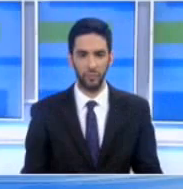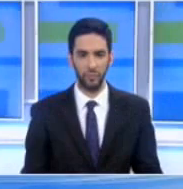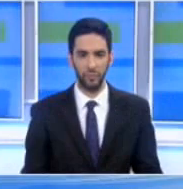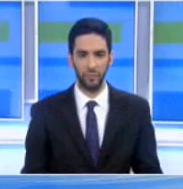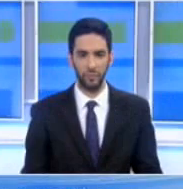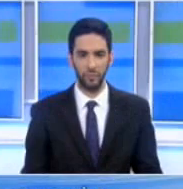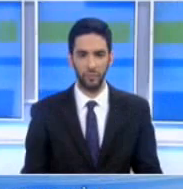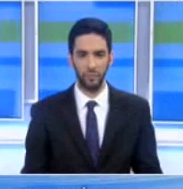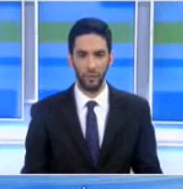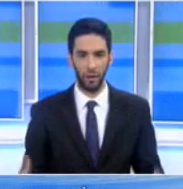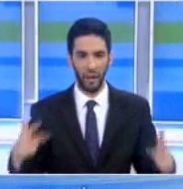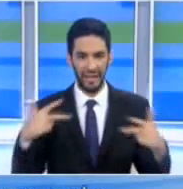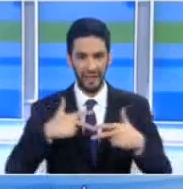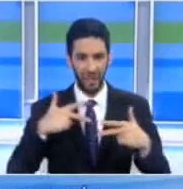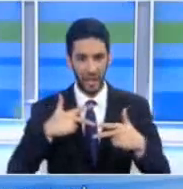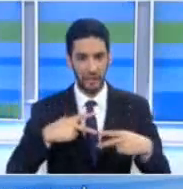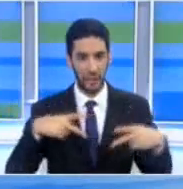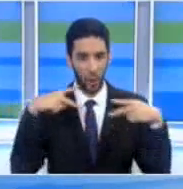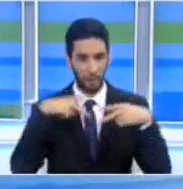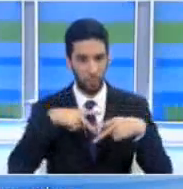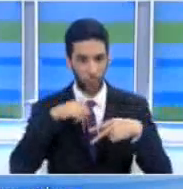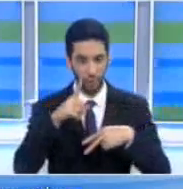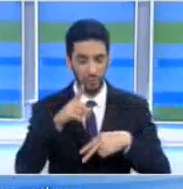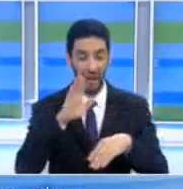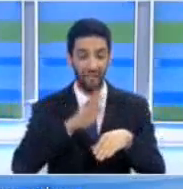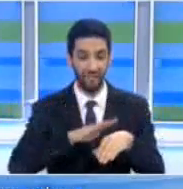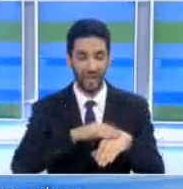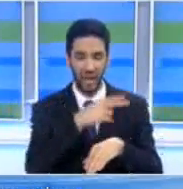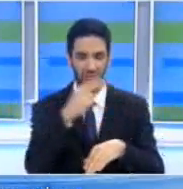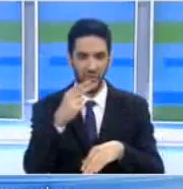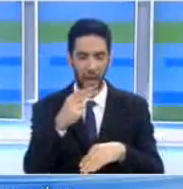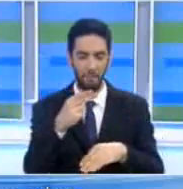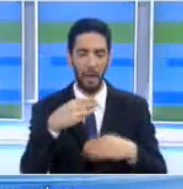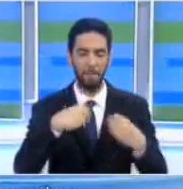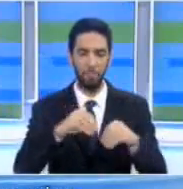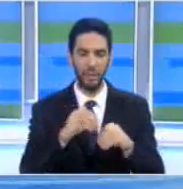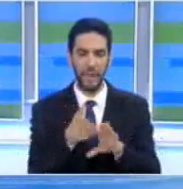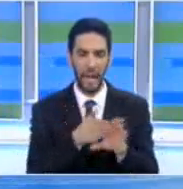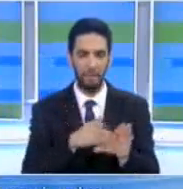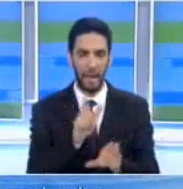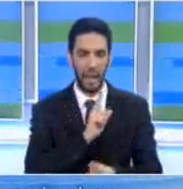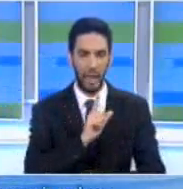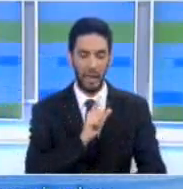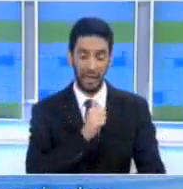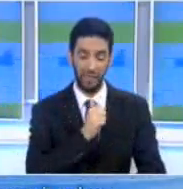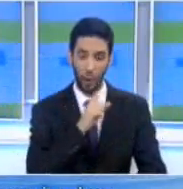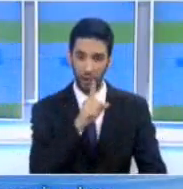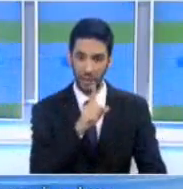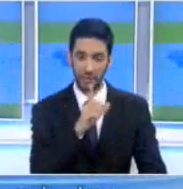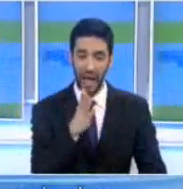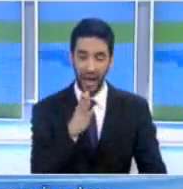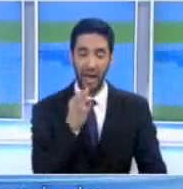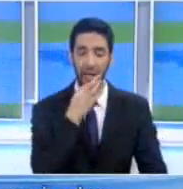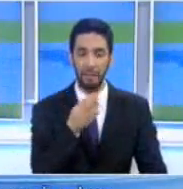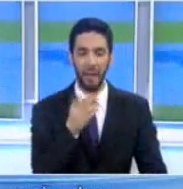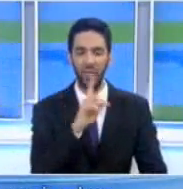Η κυβέρνηση και ο Υπουργός Μεταφορών δεν έχουν αναλάβει καμία ευθύνη για το χάος που προκάλεσε ιδιωτικοποίηση στο λιμάνι Λεμεσού παρά μόνο